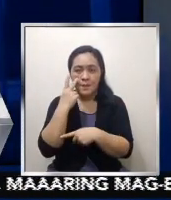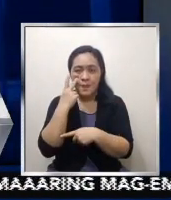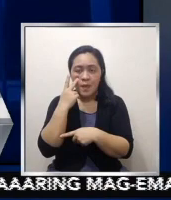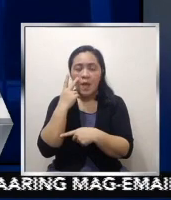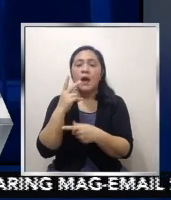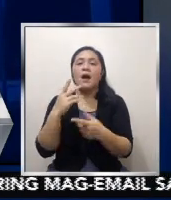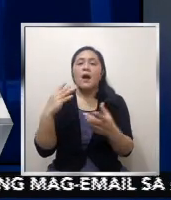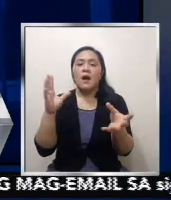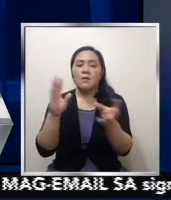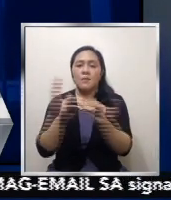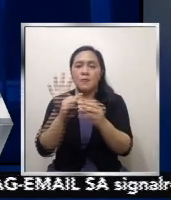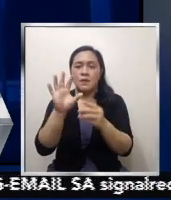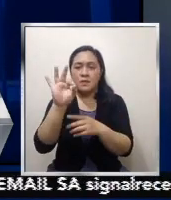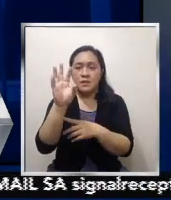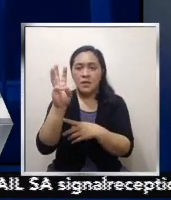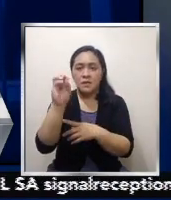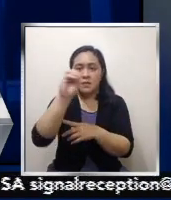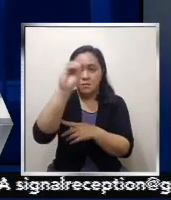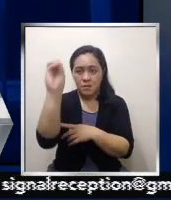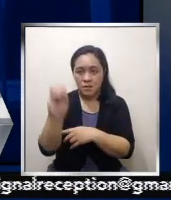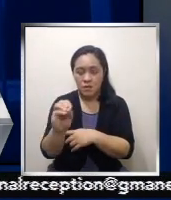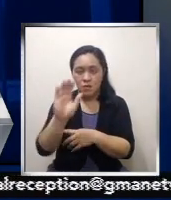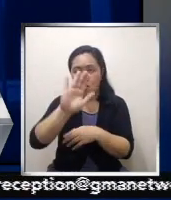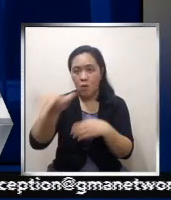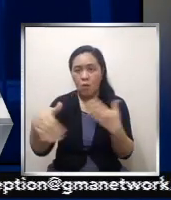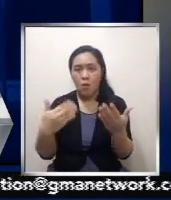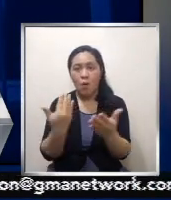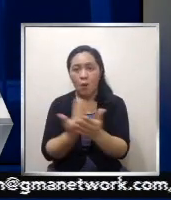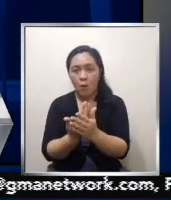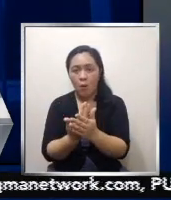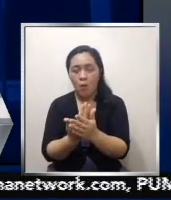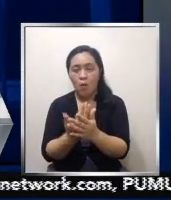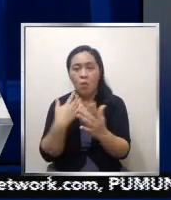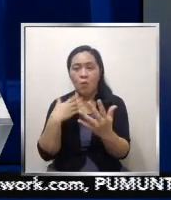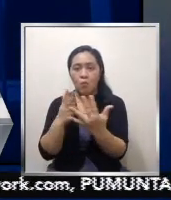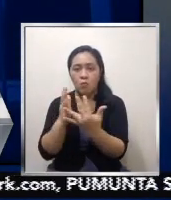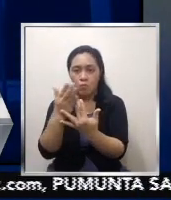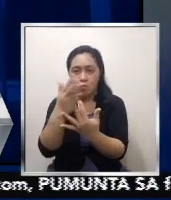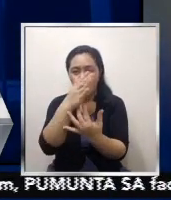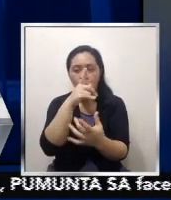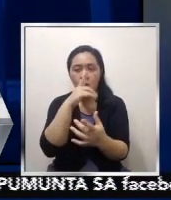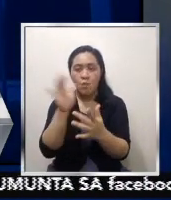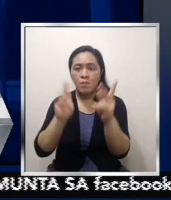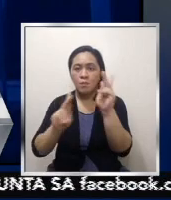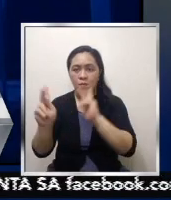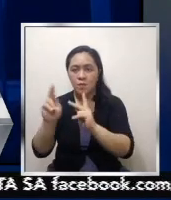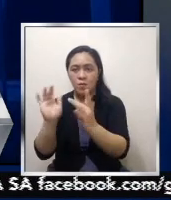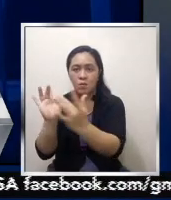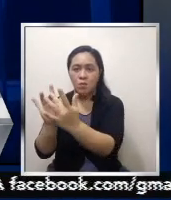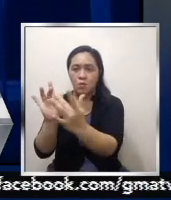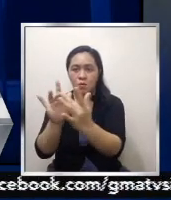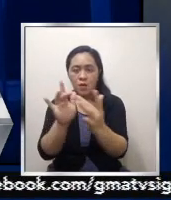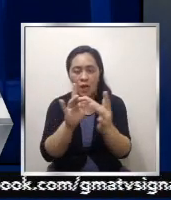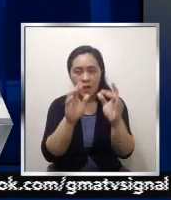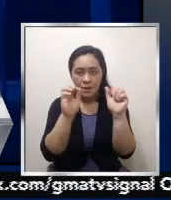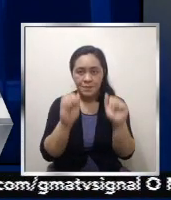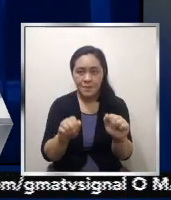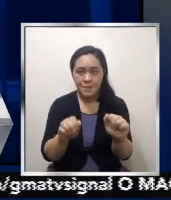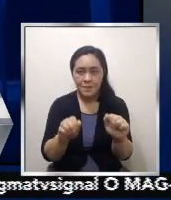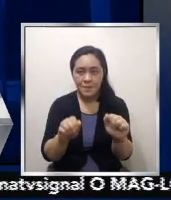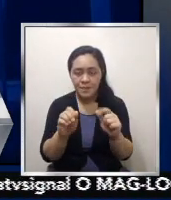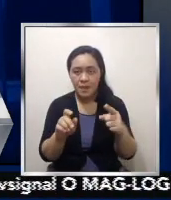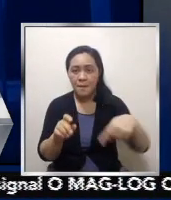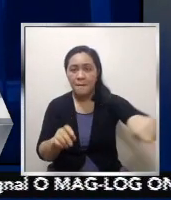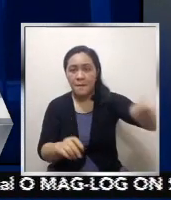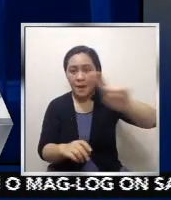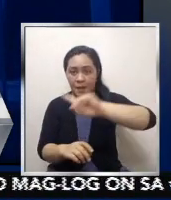ating tinatawag nating contact tracing ability. Pero dito po sa Metro Manila ay nasa